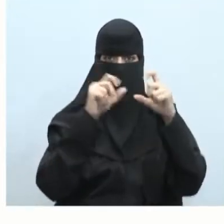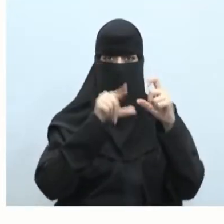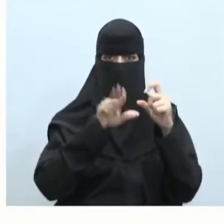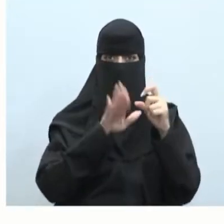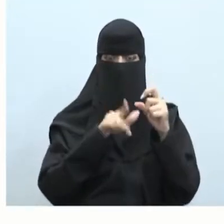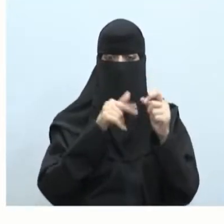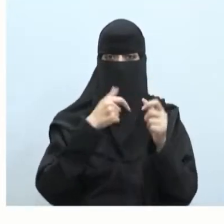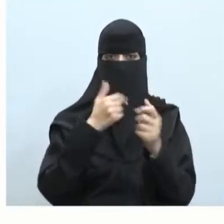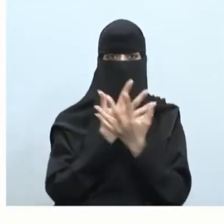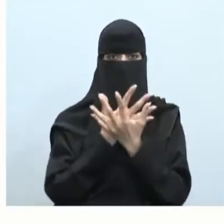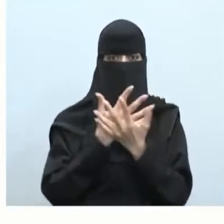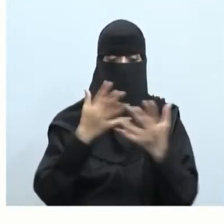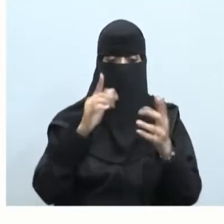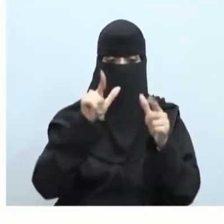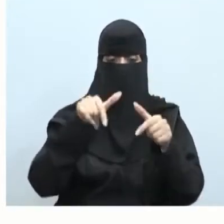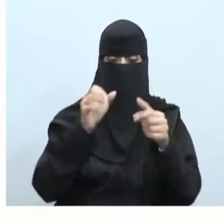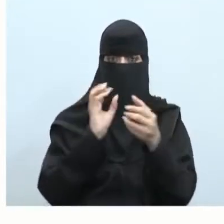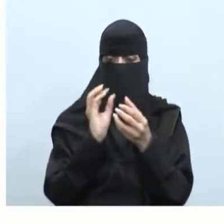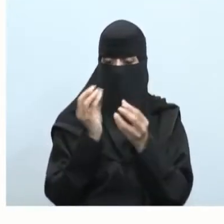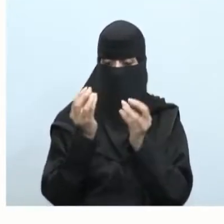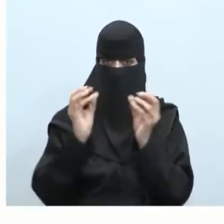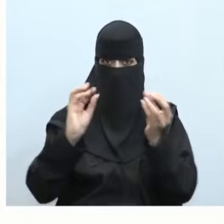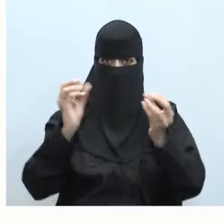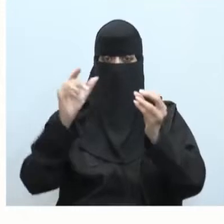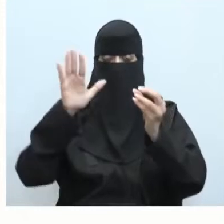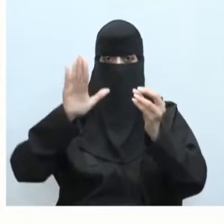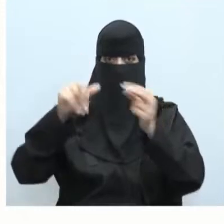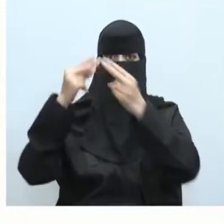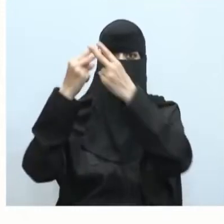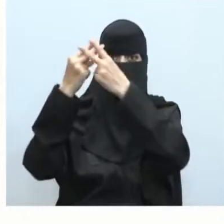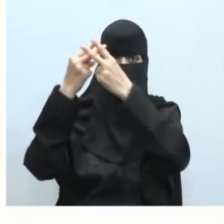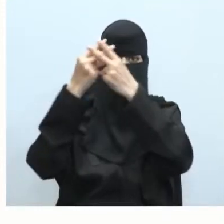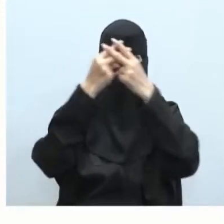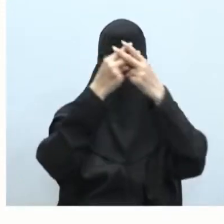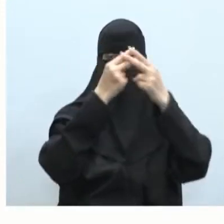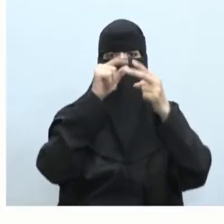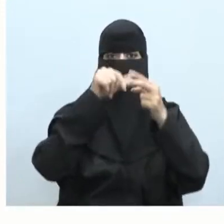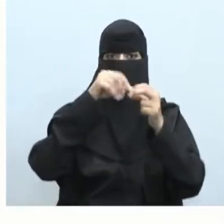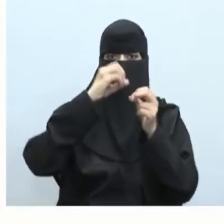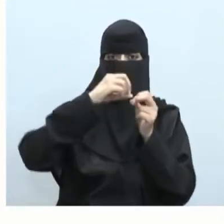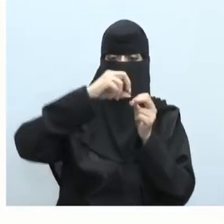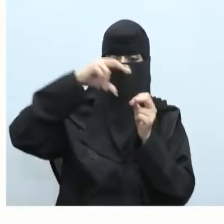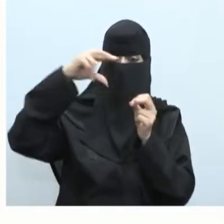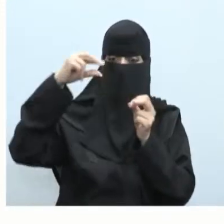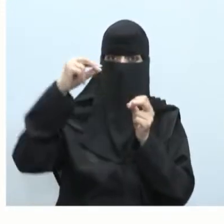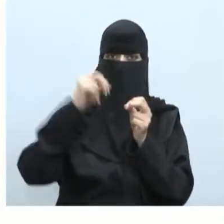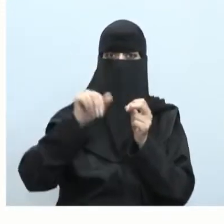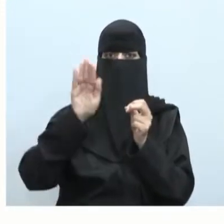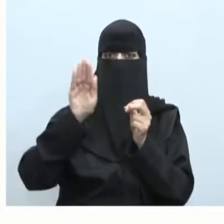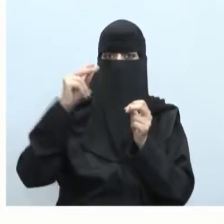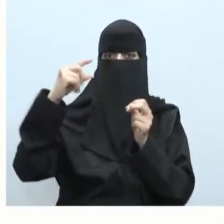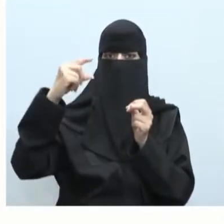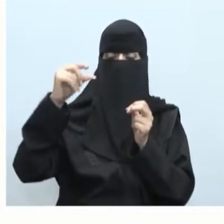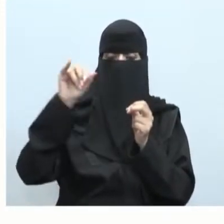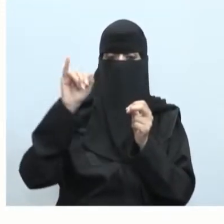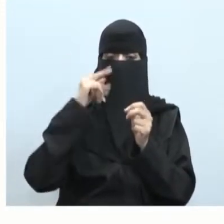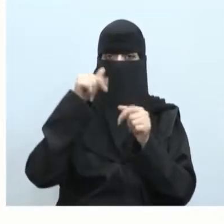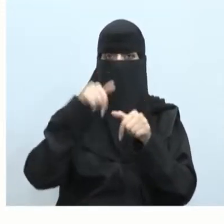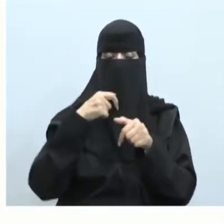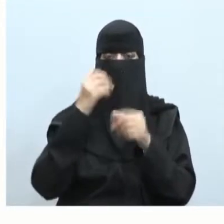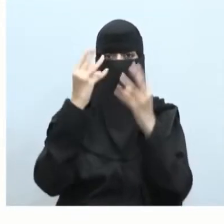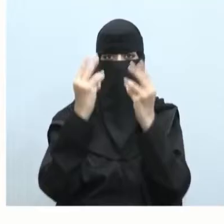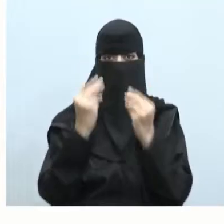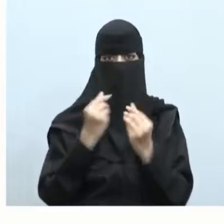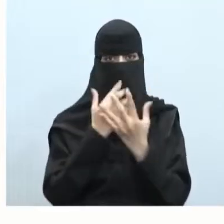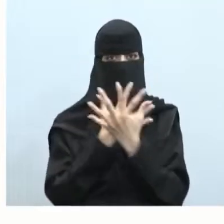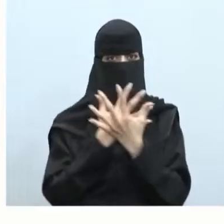تحوي العديد من الكواكب والنجوم والسدم إذن تحوي المجرات أعدادا